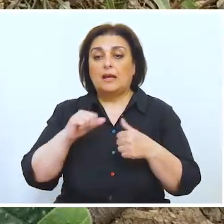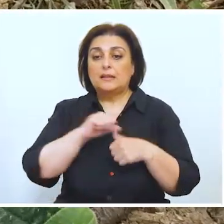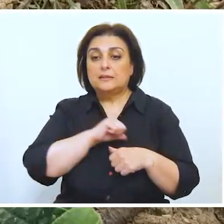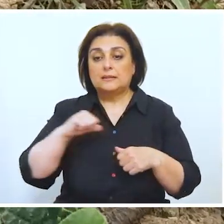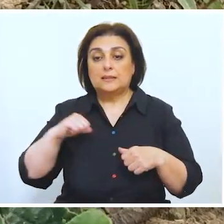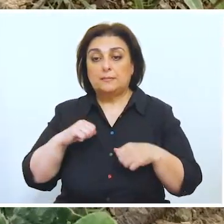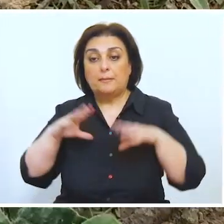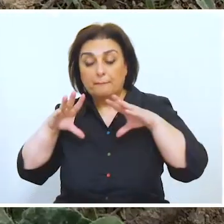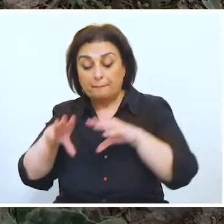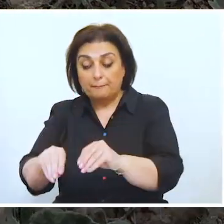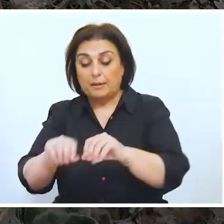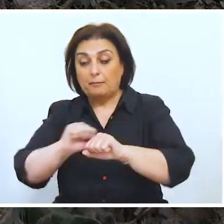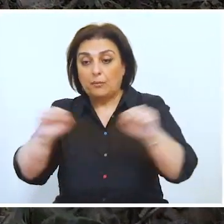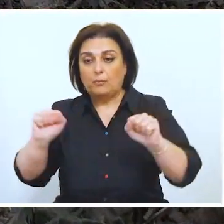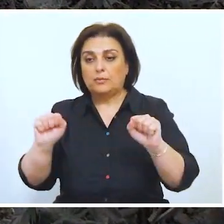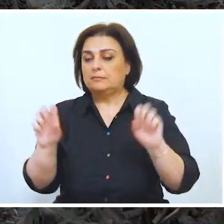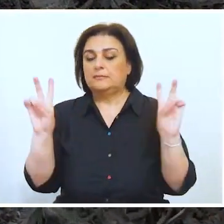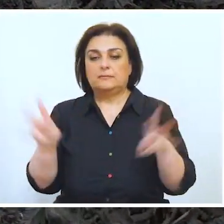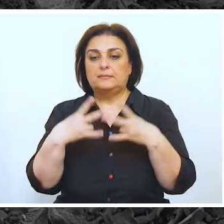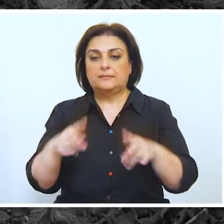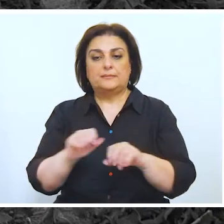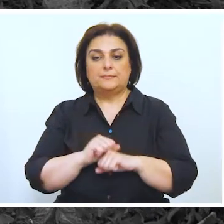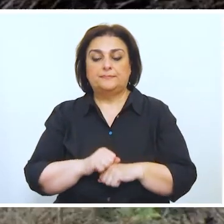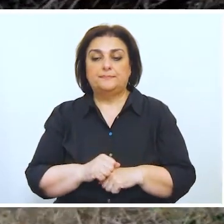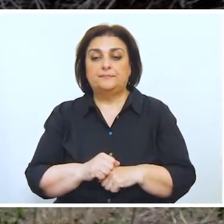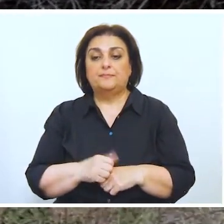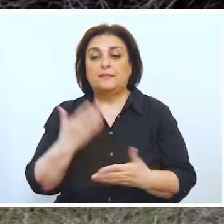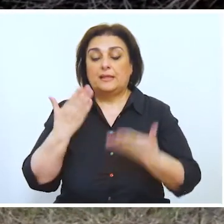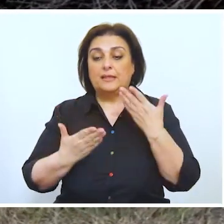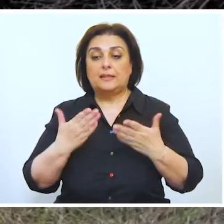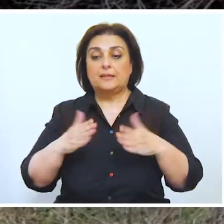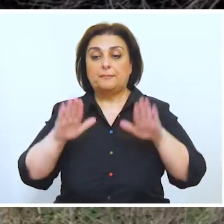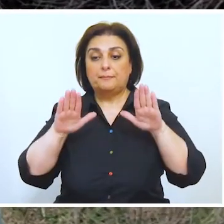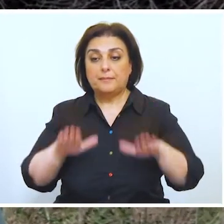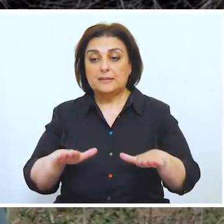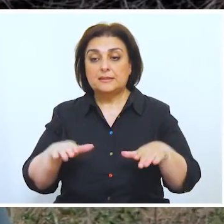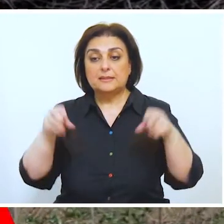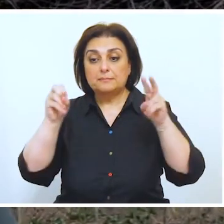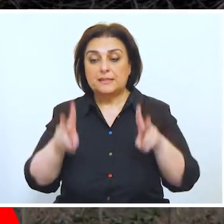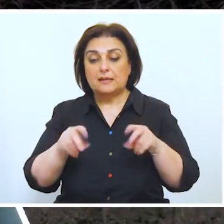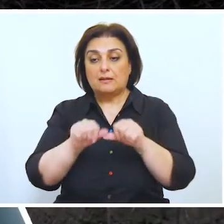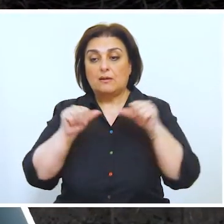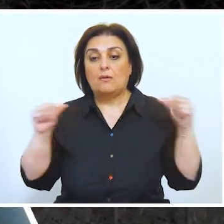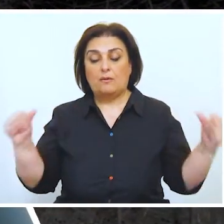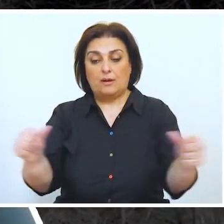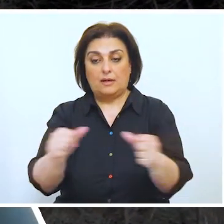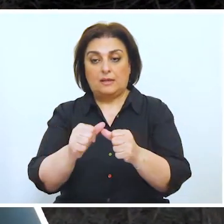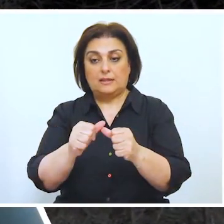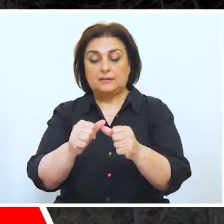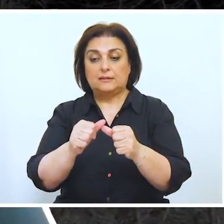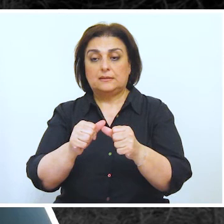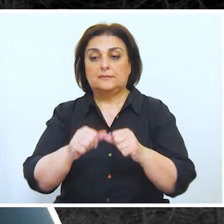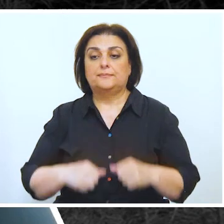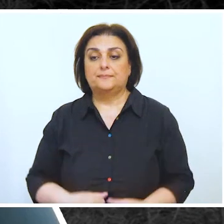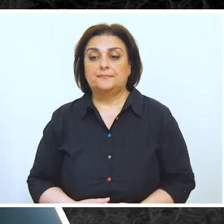müdaxilə edərək zərərsizləşdirməyə çalışmayın. Ərazini uzaqdan əlamətlər görünə biləcək və